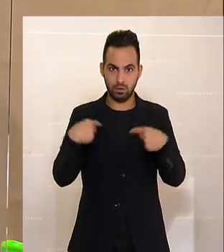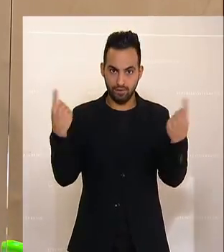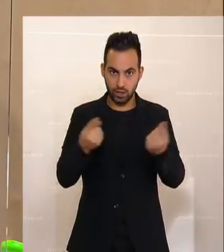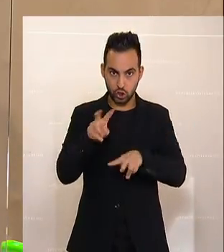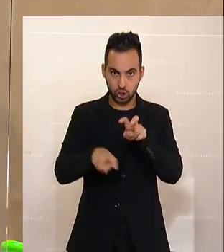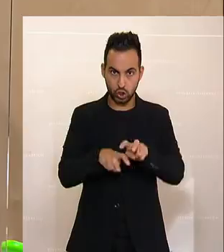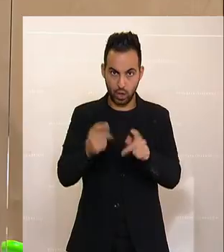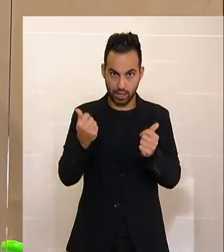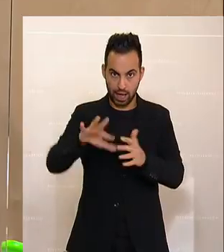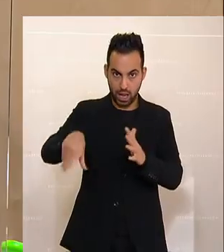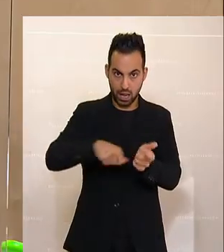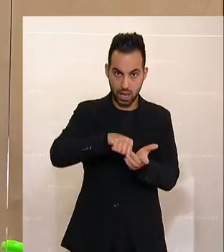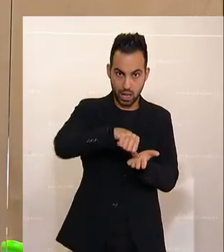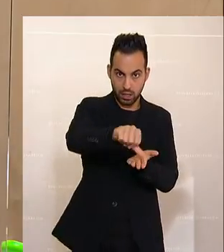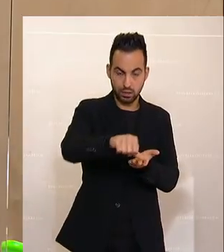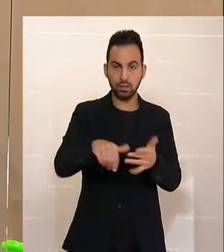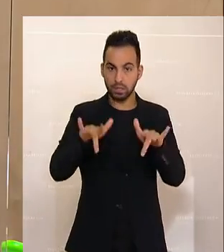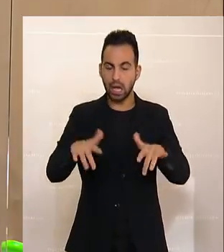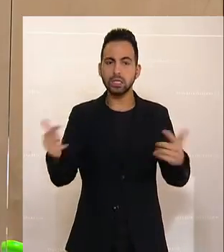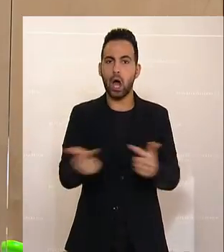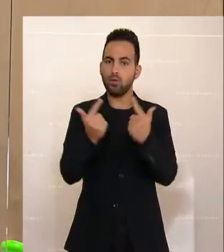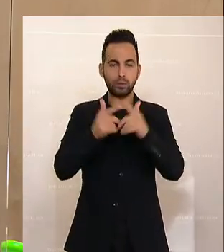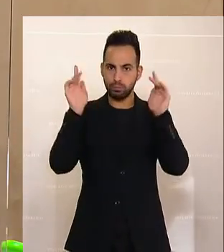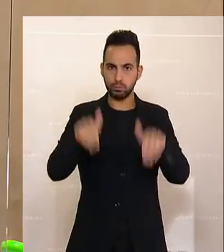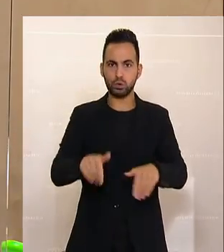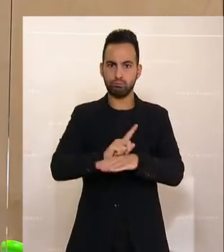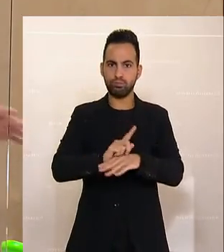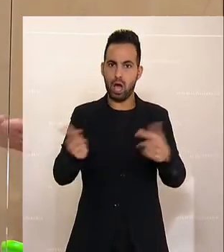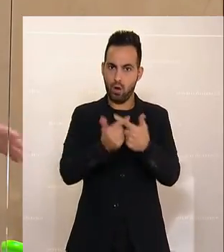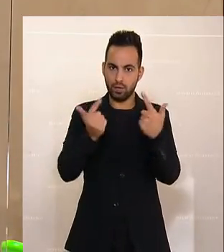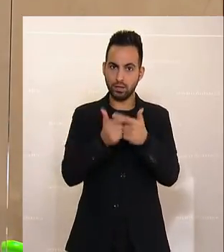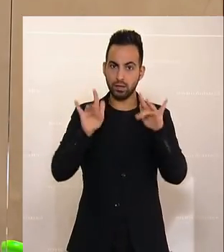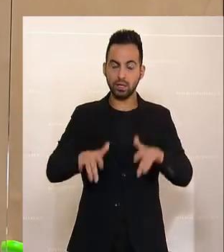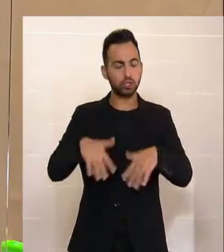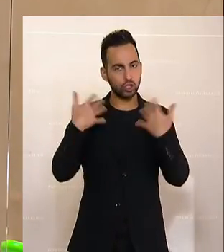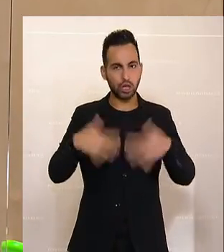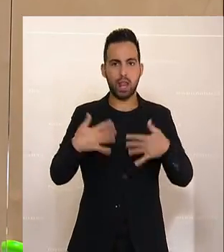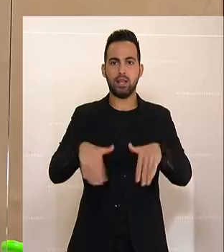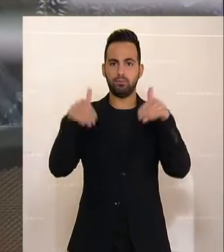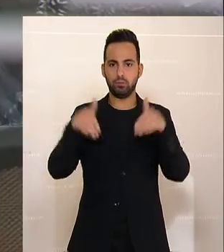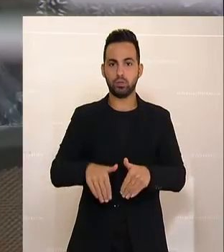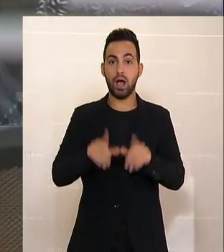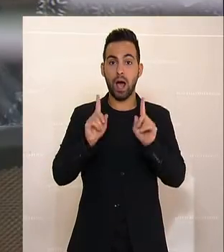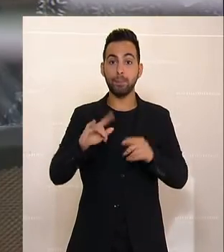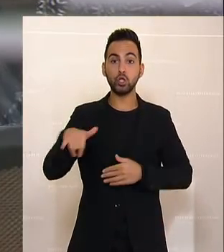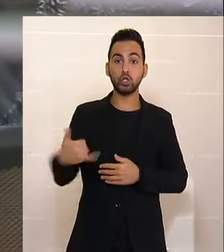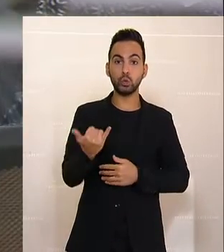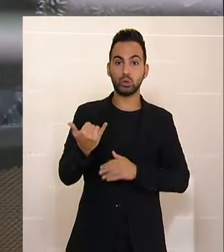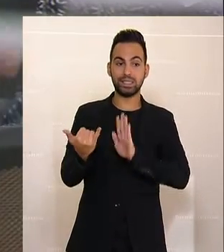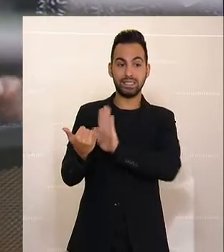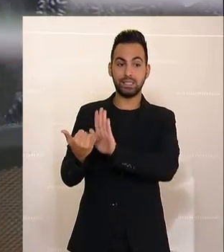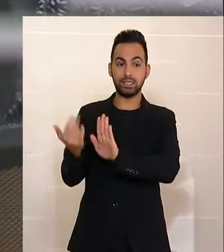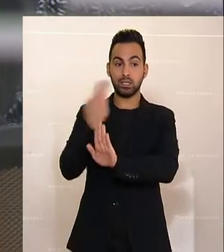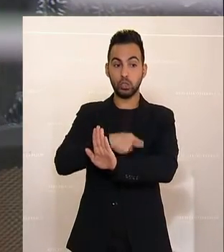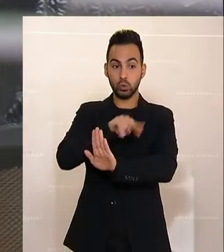Steuergeld, und das ist zu aufklären, das muss aufgeklärt werden, eine möglichst rasche Aufklärung. Aber dafür ist die Justiz zuständig